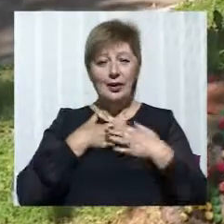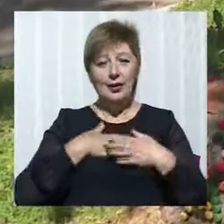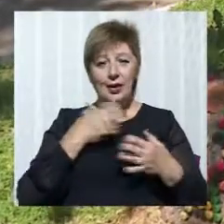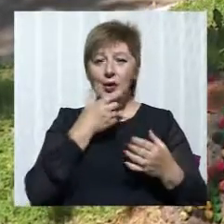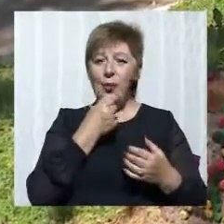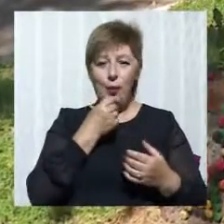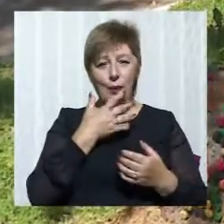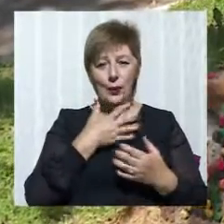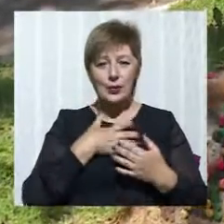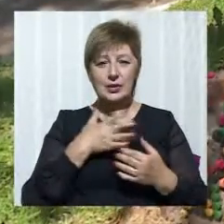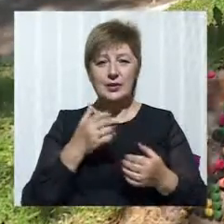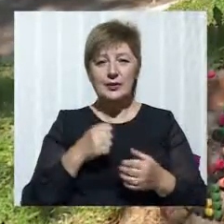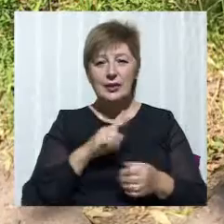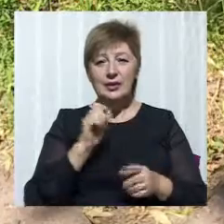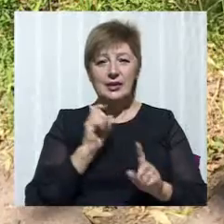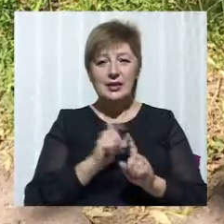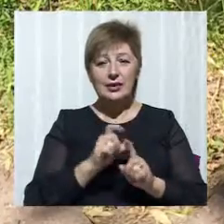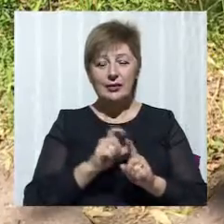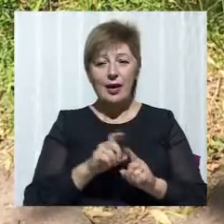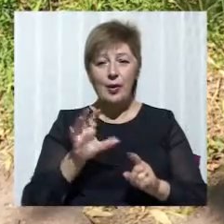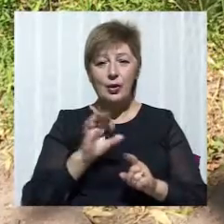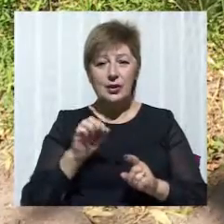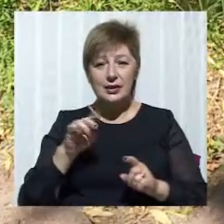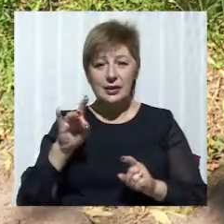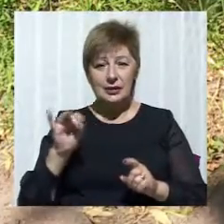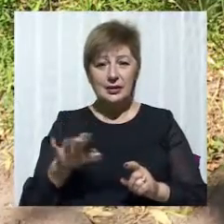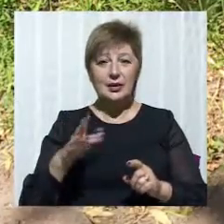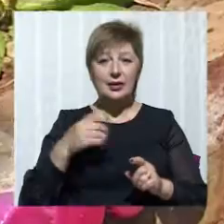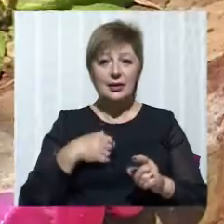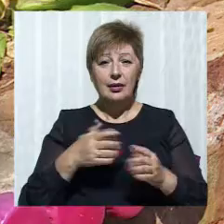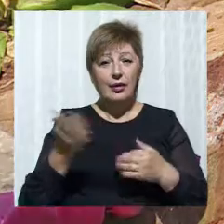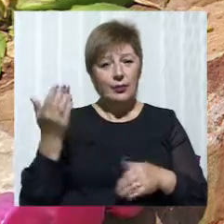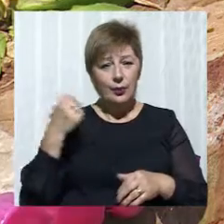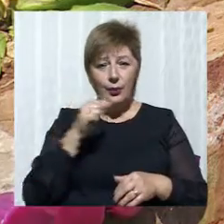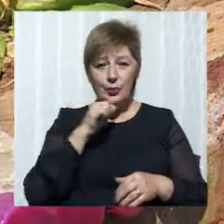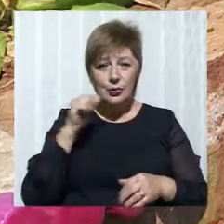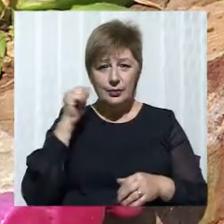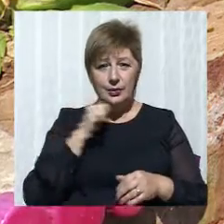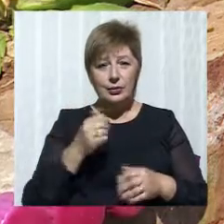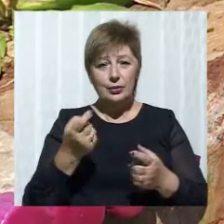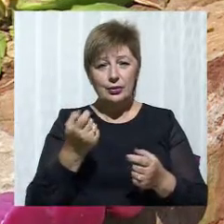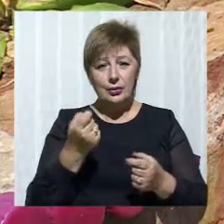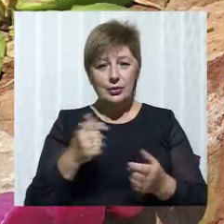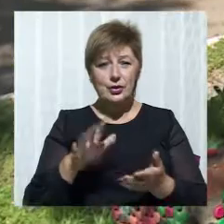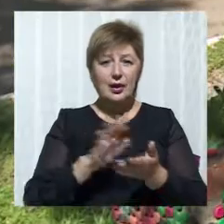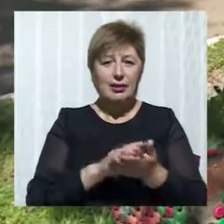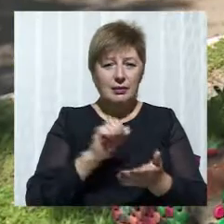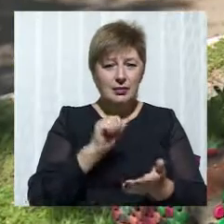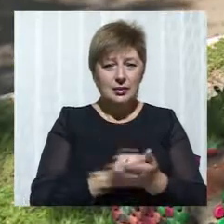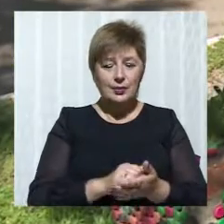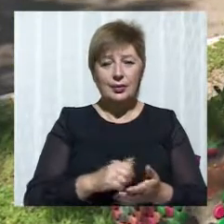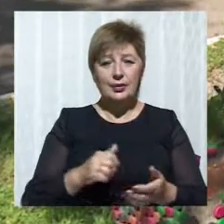словами Олександри, мешканки будинку, восени минулого року чоловік на підпитку зруйнував частину клумби, прикрашеною Тетяною.